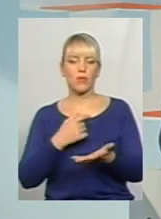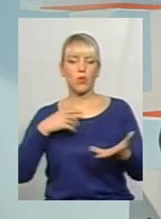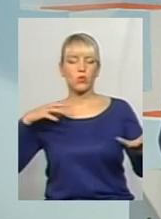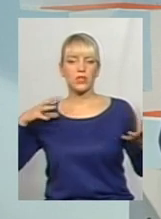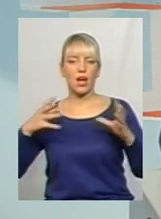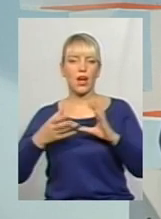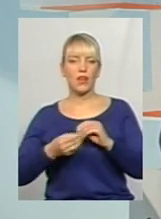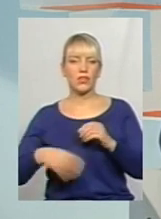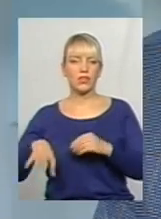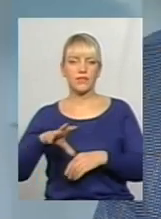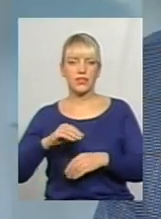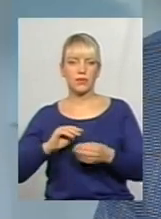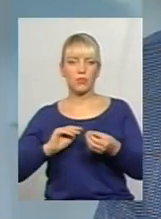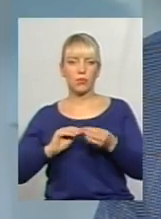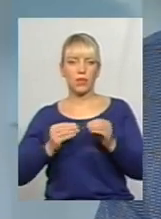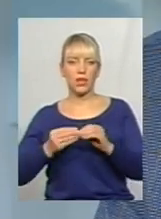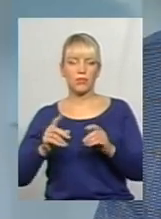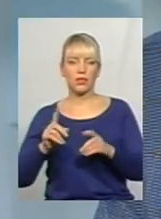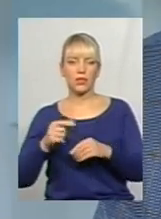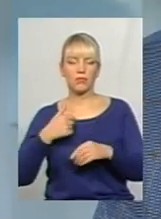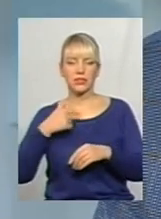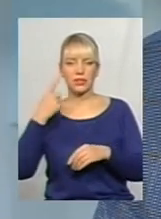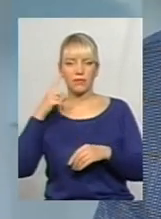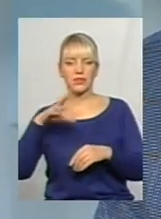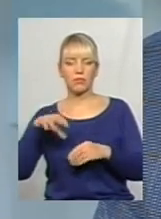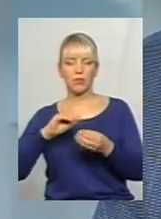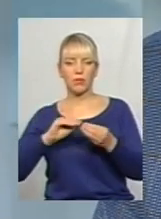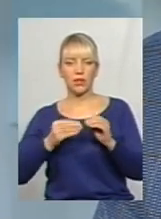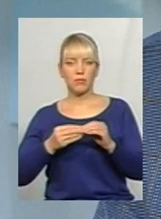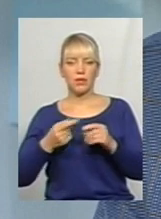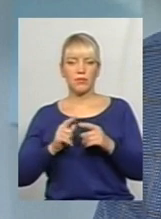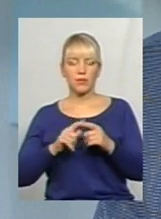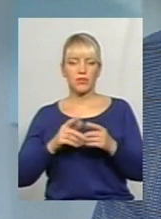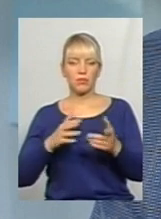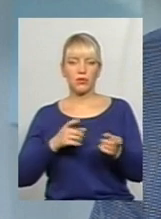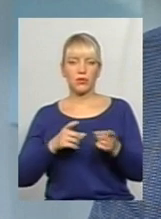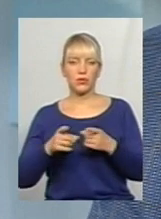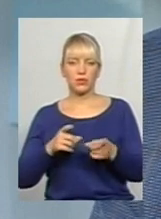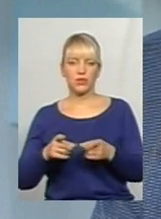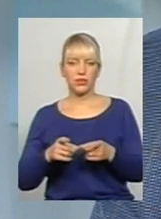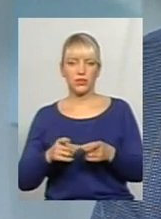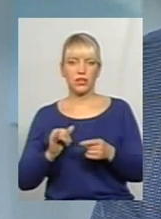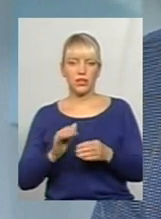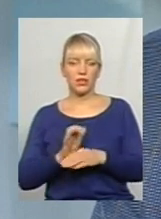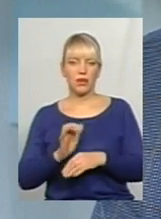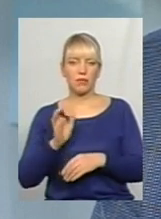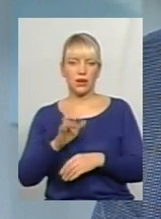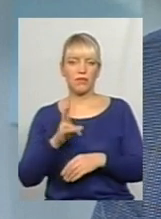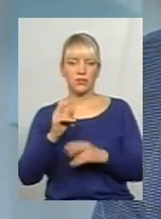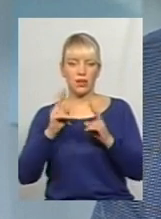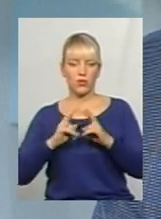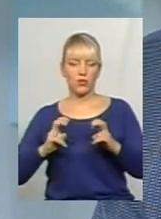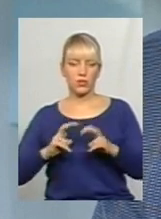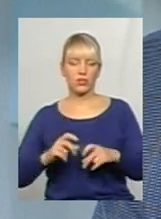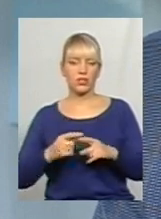ми озагальнили ті проблеми, якими ми самі володіємо. Всі ці проблеми підготовлені і направлені на розряд